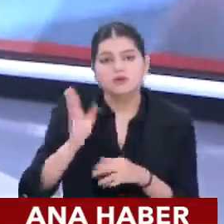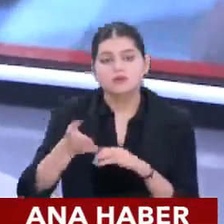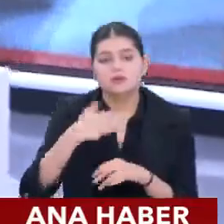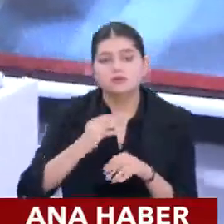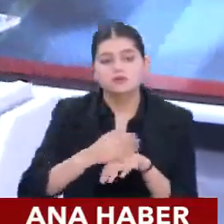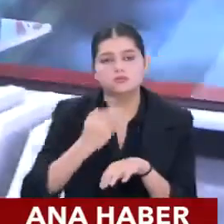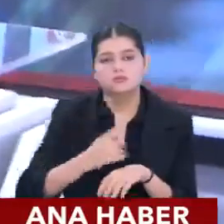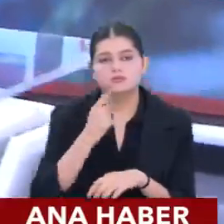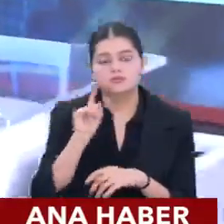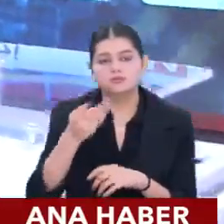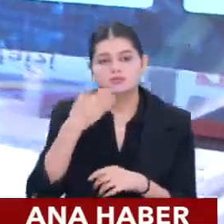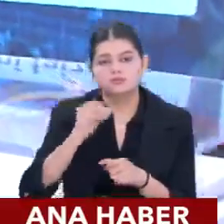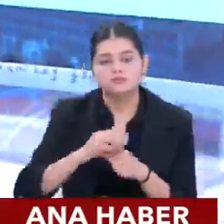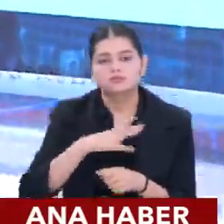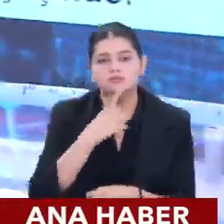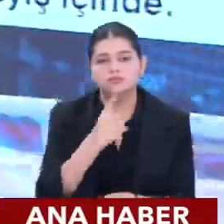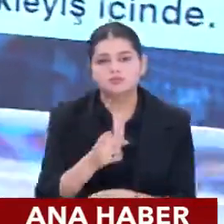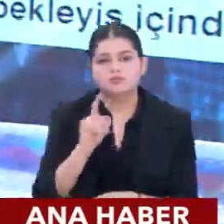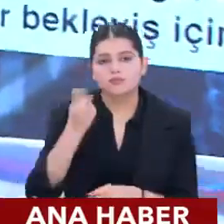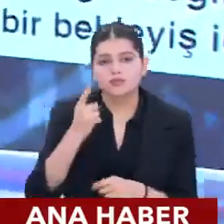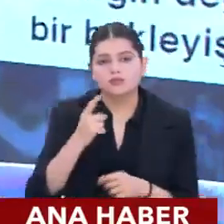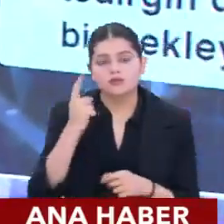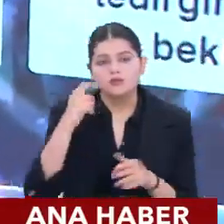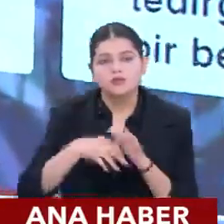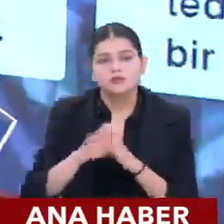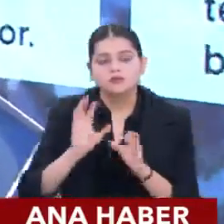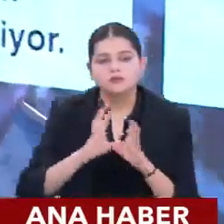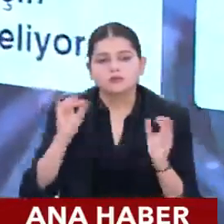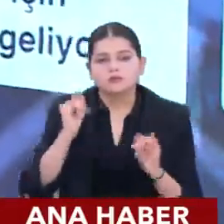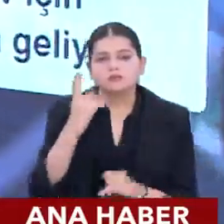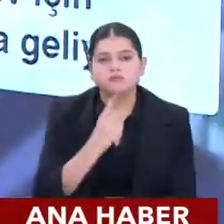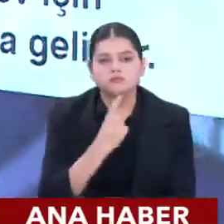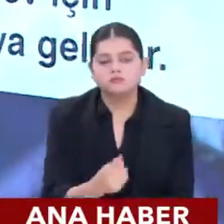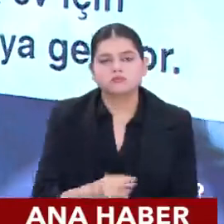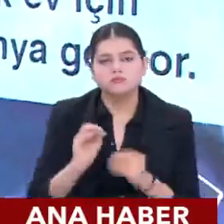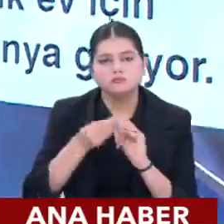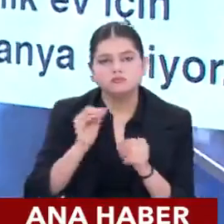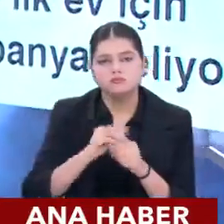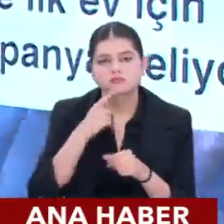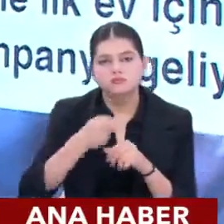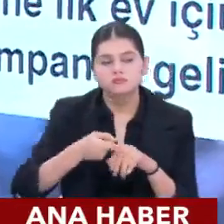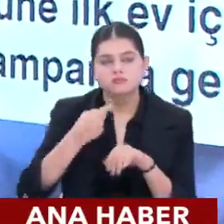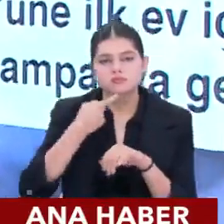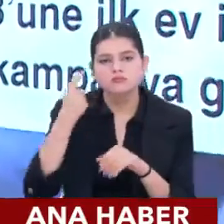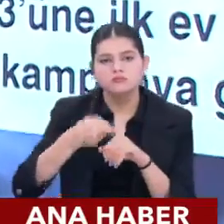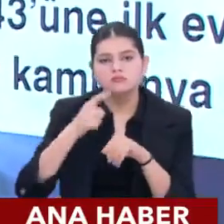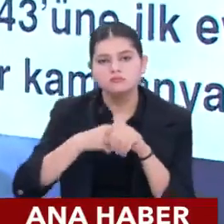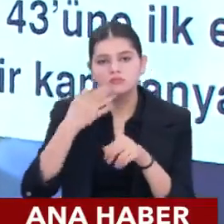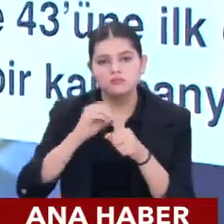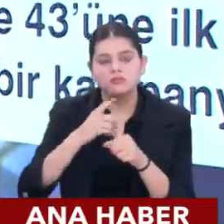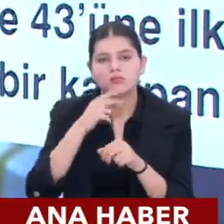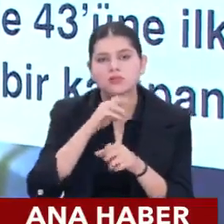her şeyden önce, hani meşhur bir atasözümüz var. Bir yer biri bakar, kıyamet ondan kopar meselesi. Geçtiğimiz hafta içinde